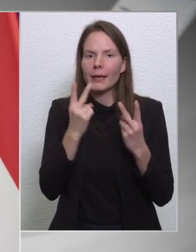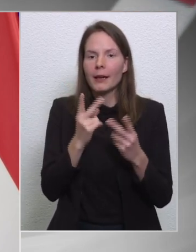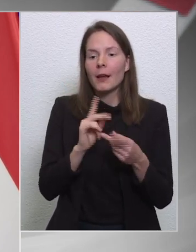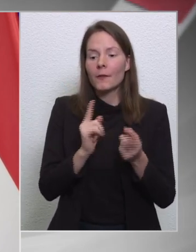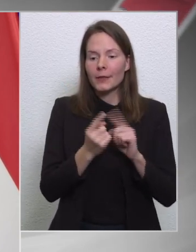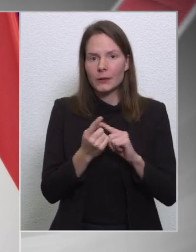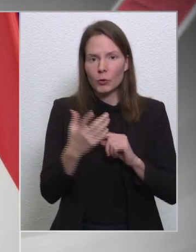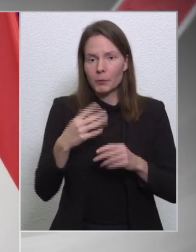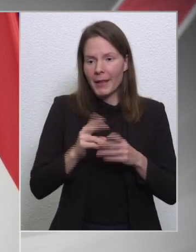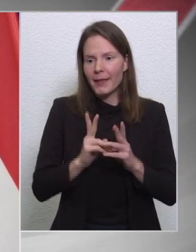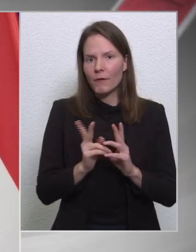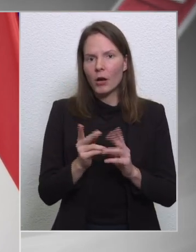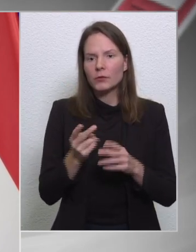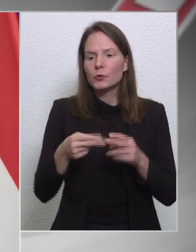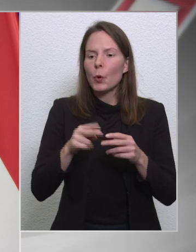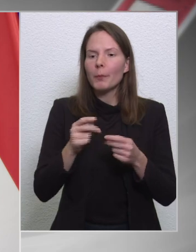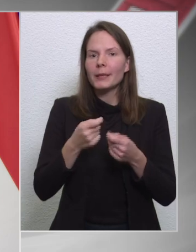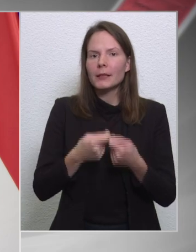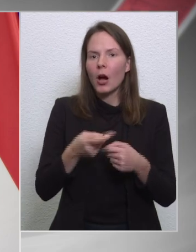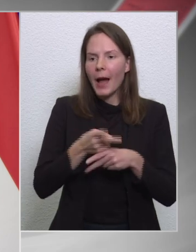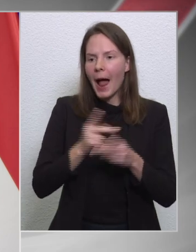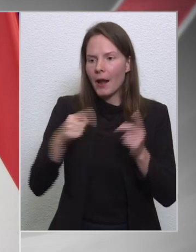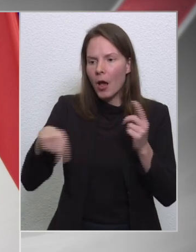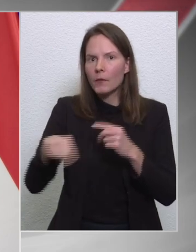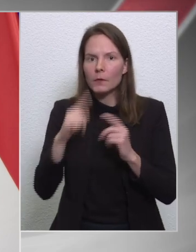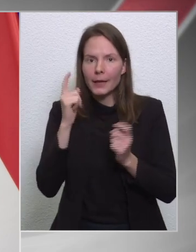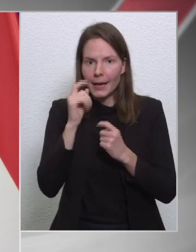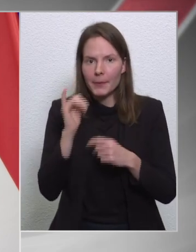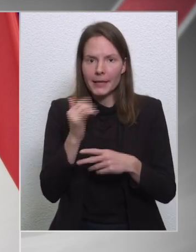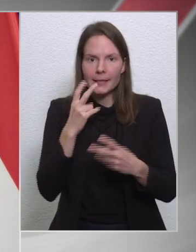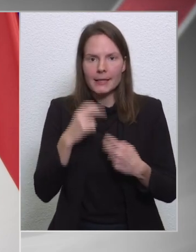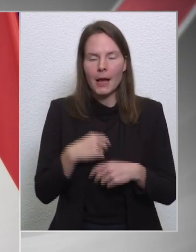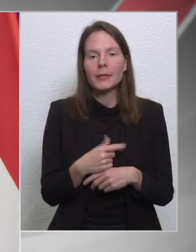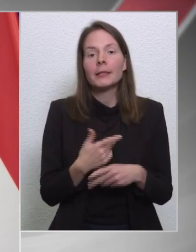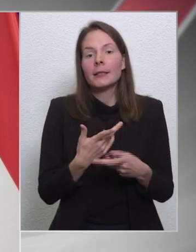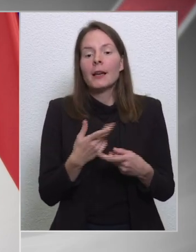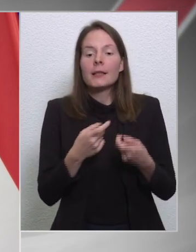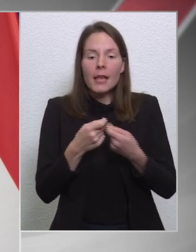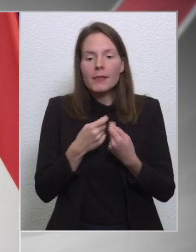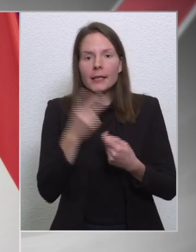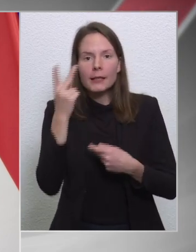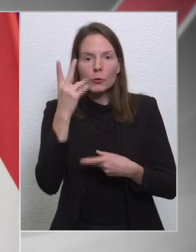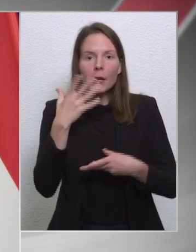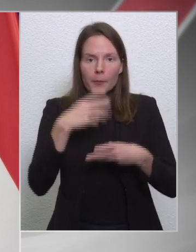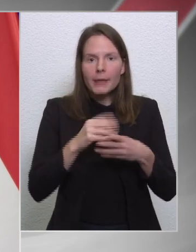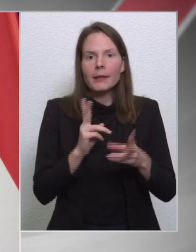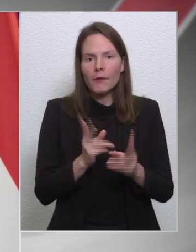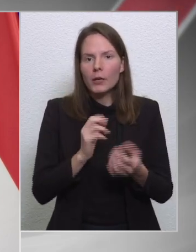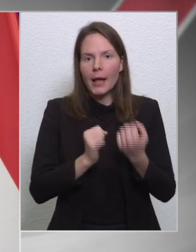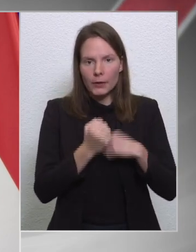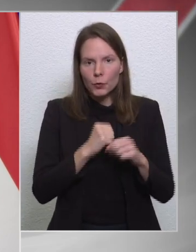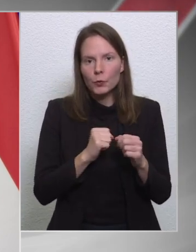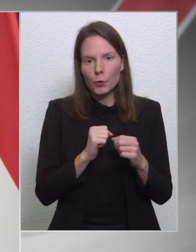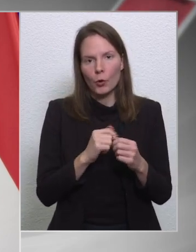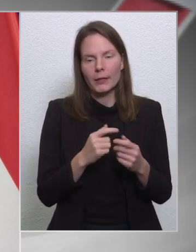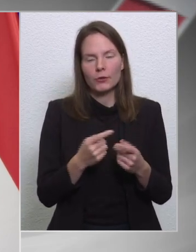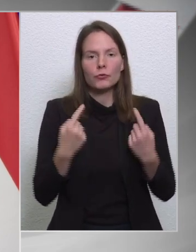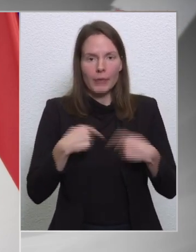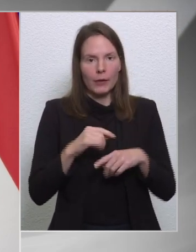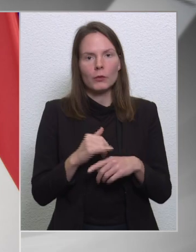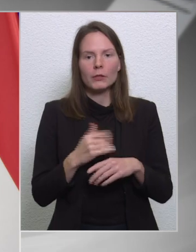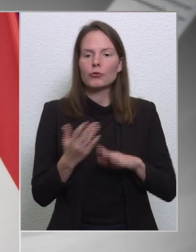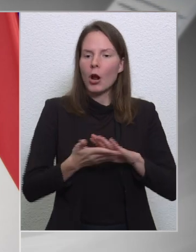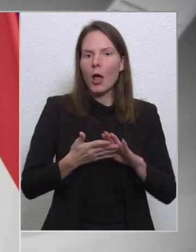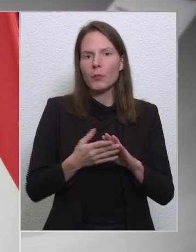a bizottság szervezeti kultúrájában is ott van az együttműködés. Nekünk is az alapvető pozíciónk az együttműködés volt, és